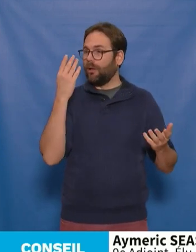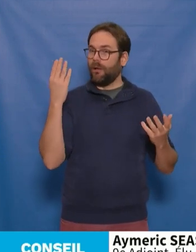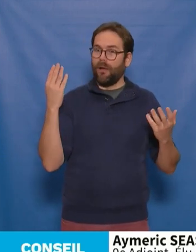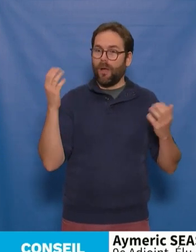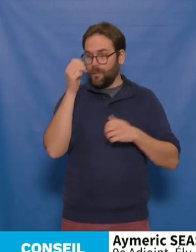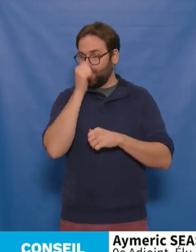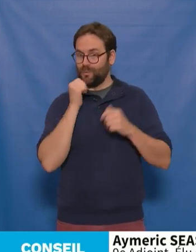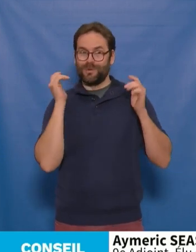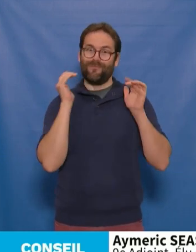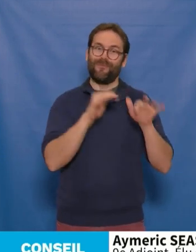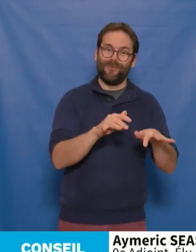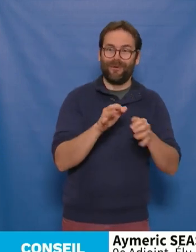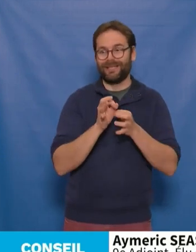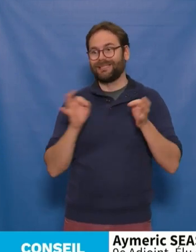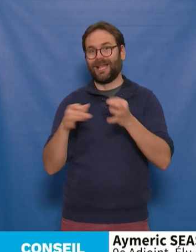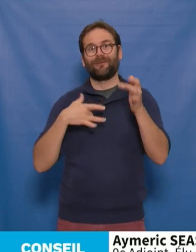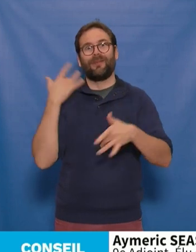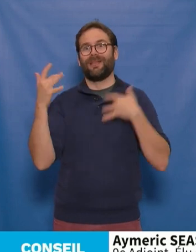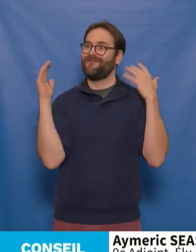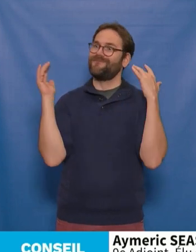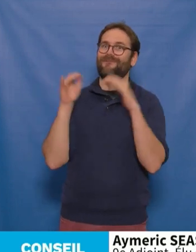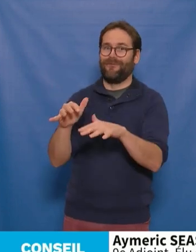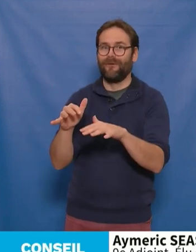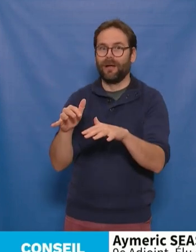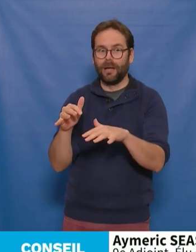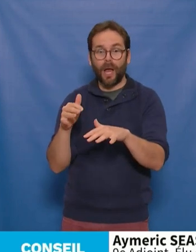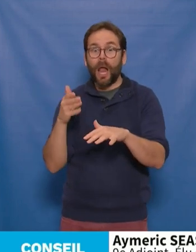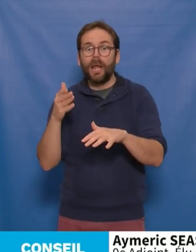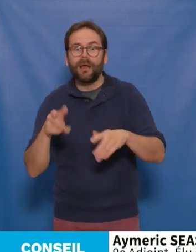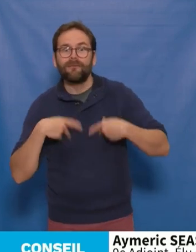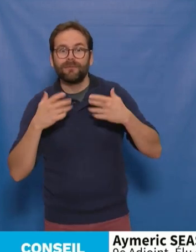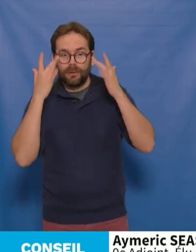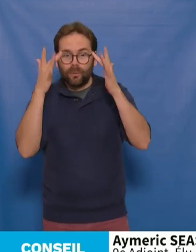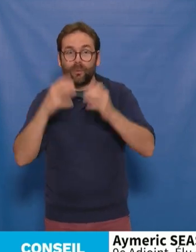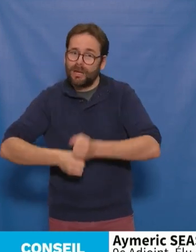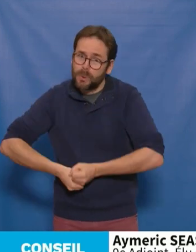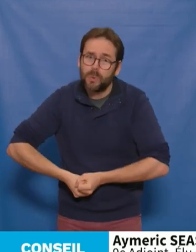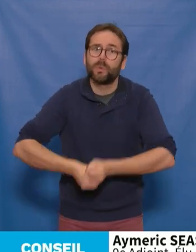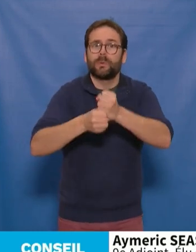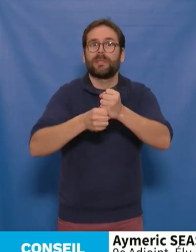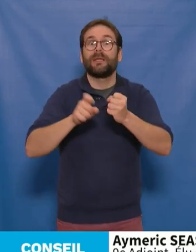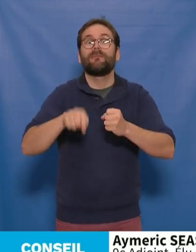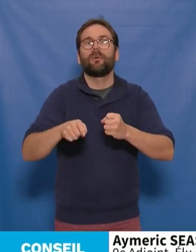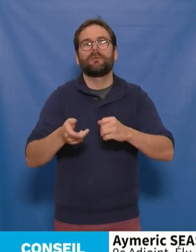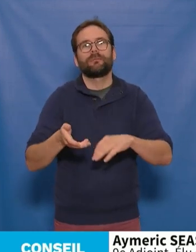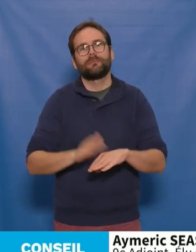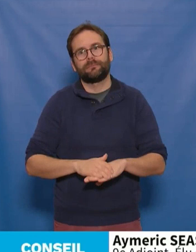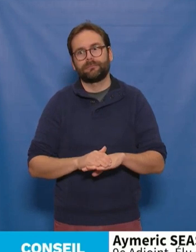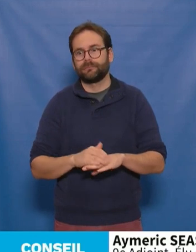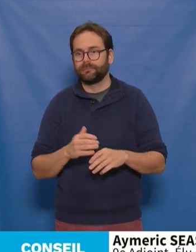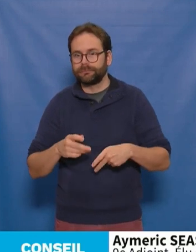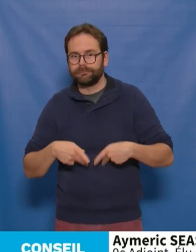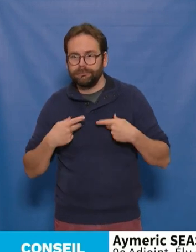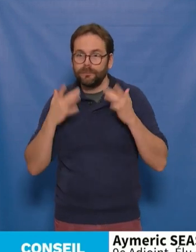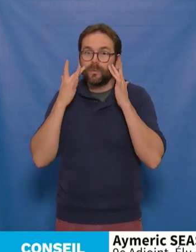musées, dans nos salles. C'est donc maintenant qu'il faut soutenir la vie culturelle de toutes nos forces et pourtant, jamais la vie